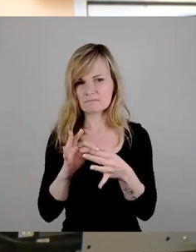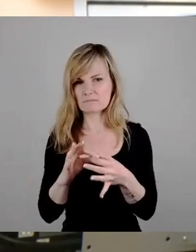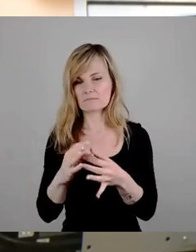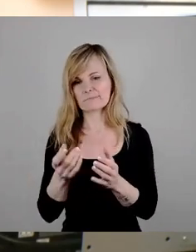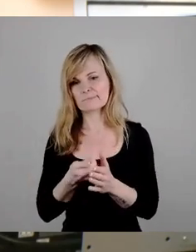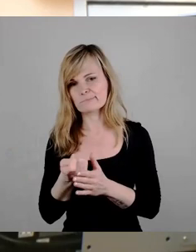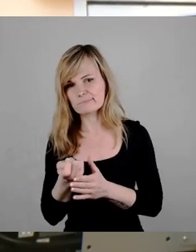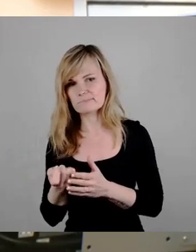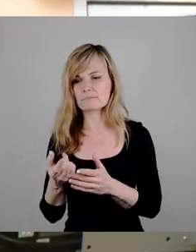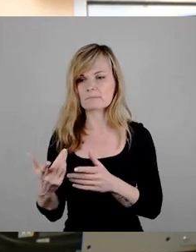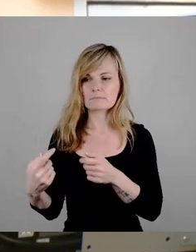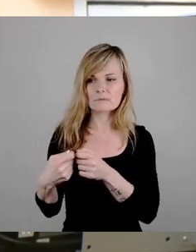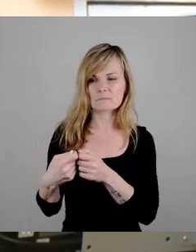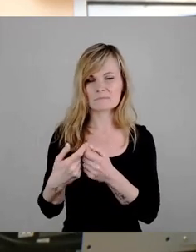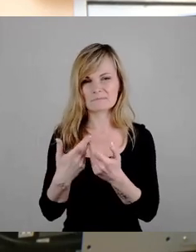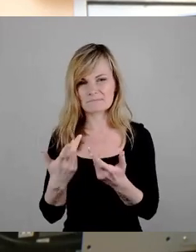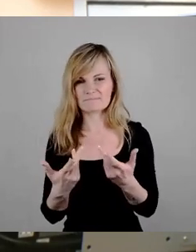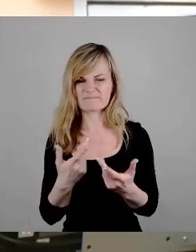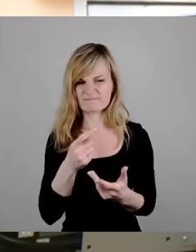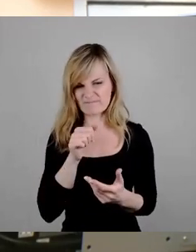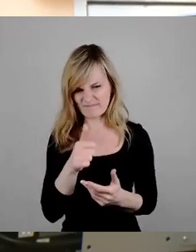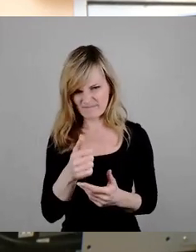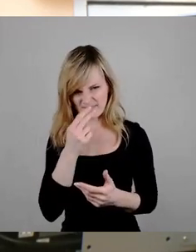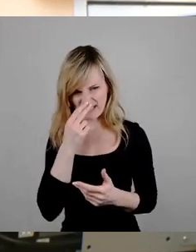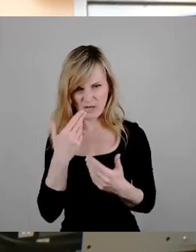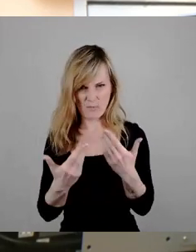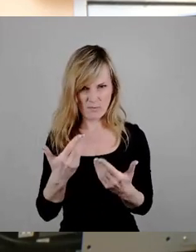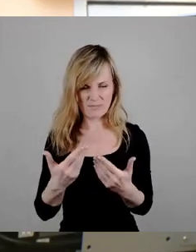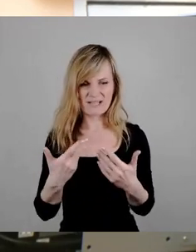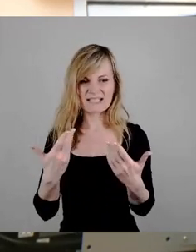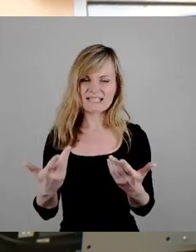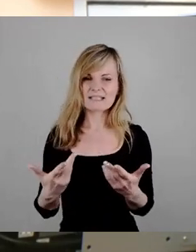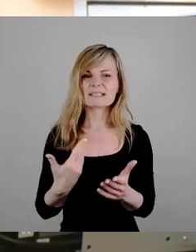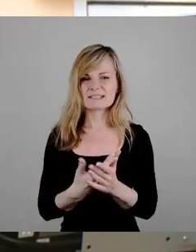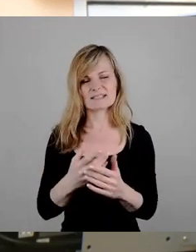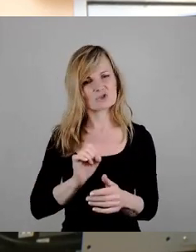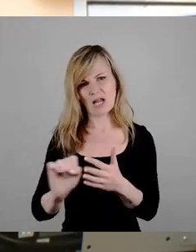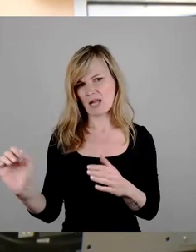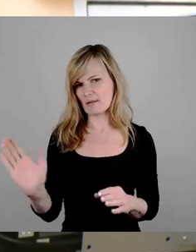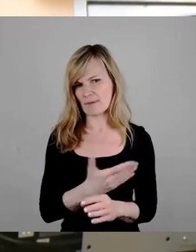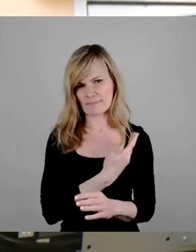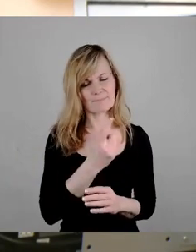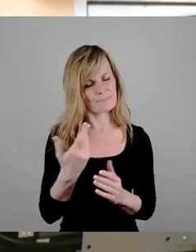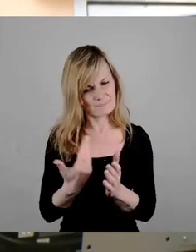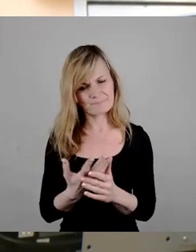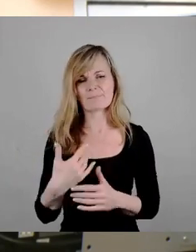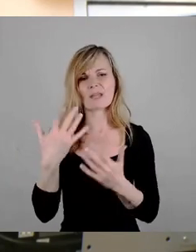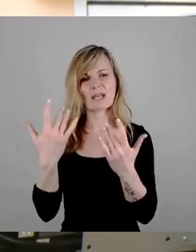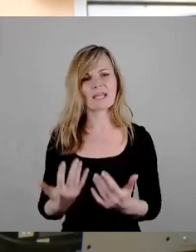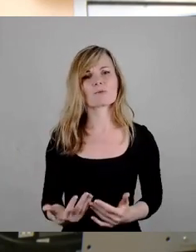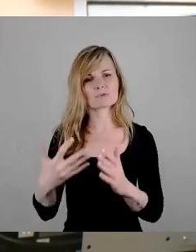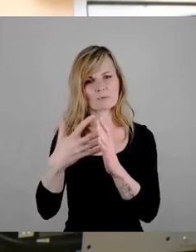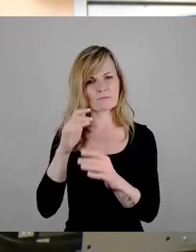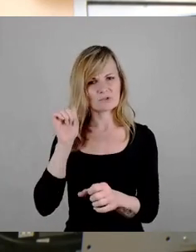Das muss eigentlich ziemlich schnell aus der Welt geräumt werden, deswegen ist das Rechnungsprüfungsamt zu